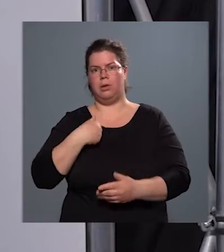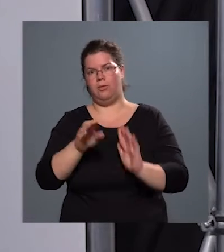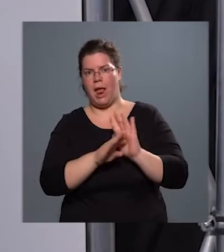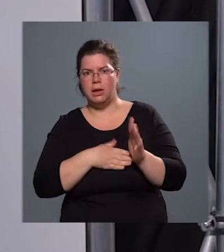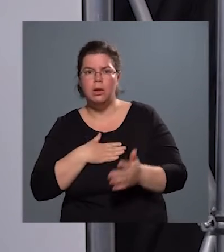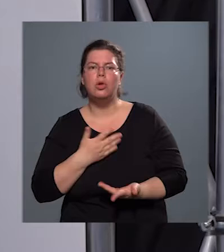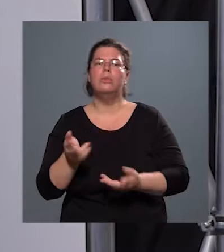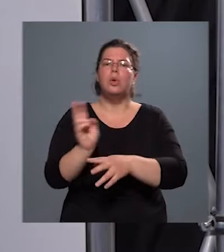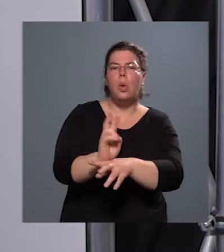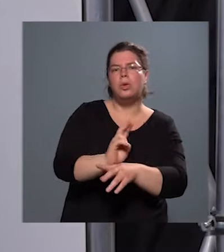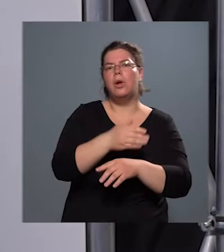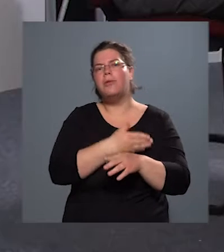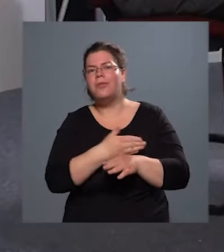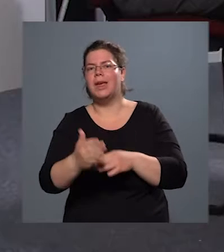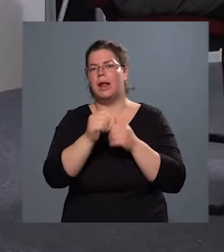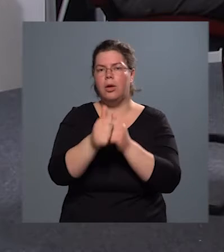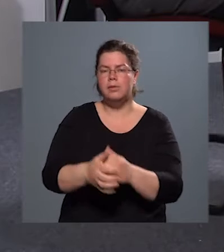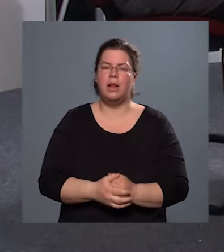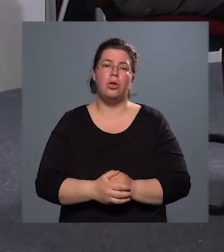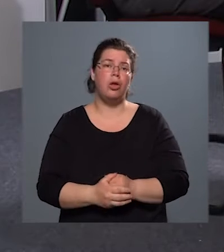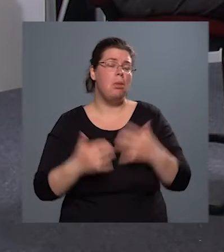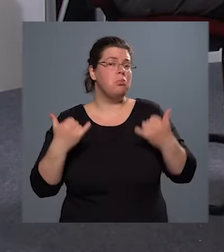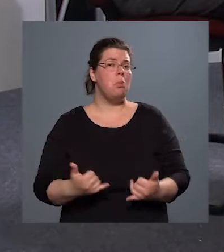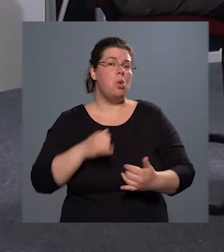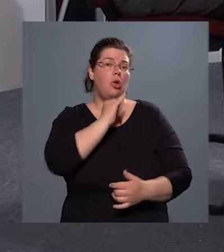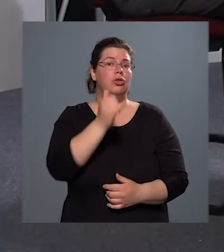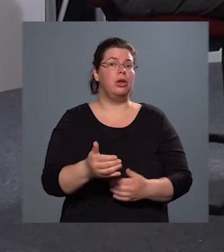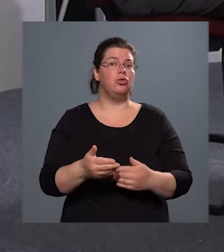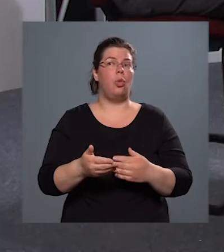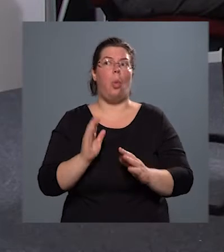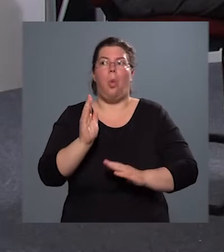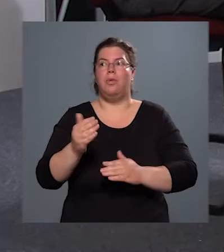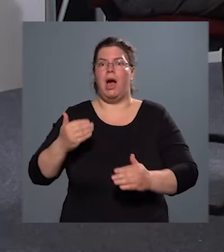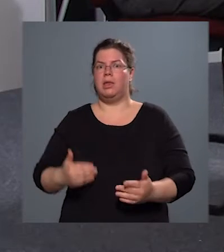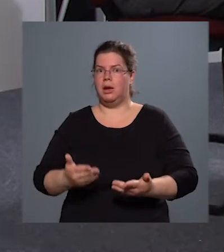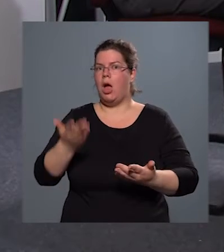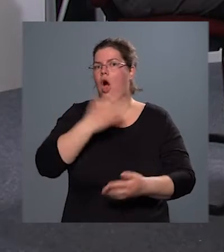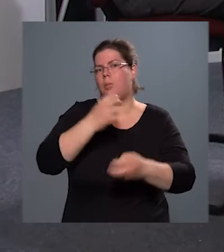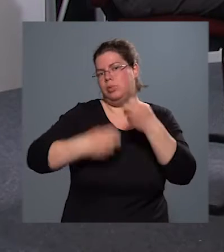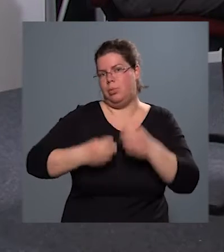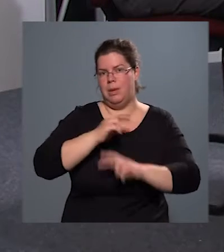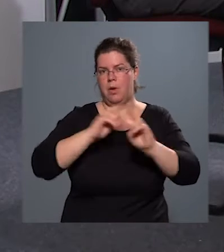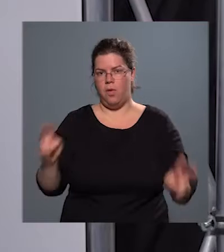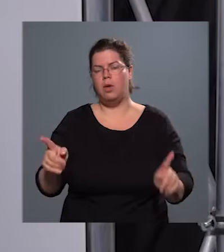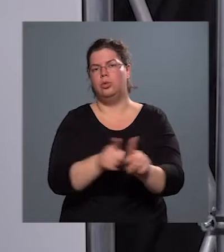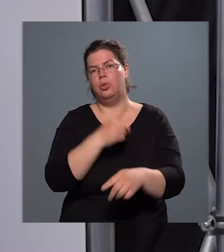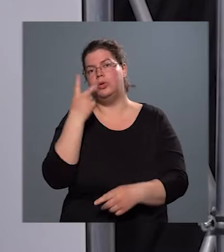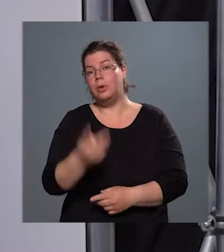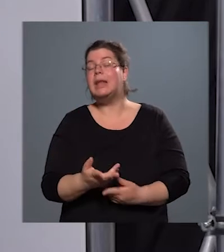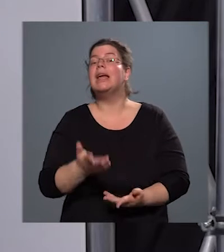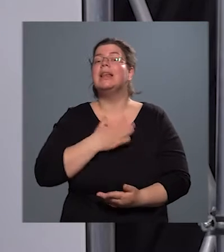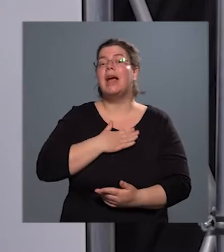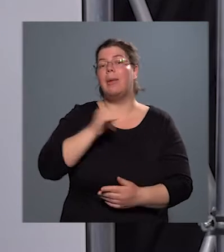kontrollja ennek a végigkövetése. Most nincs hova hátrálni, ha probléma van, akkor azt úgy tűnik, hogy nekem és